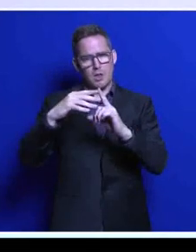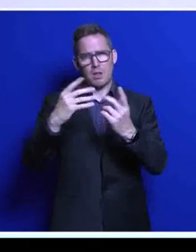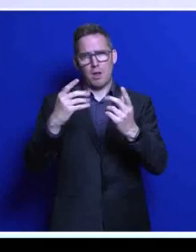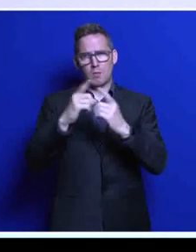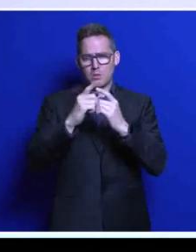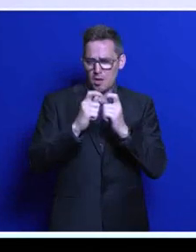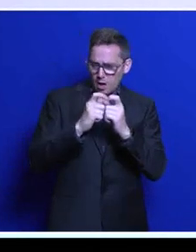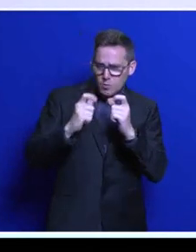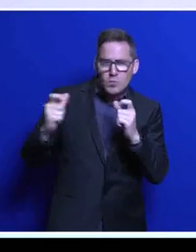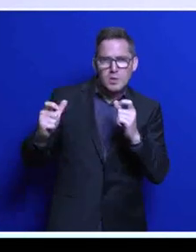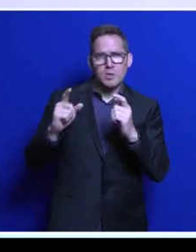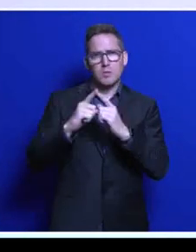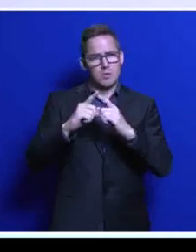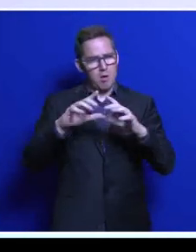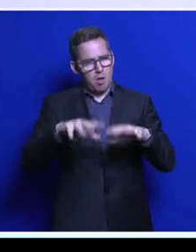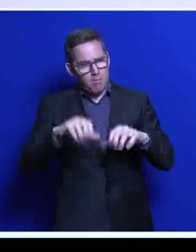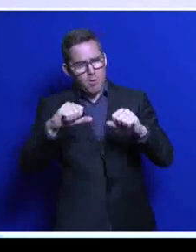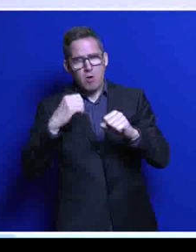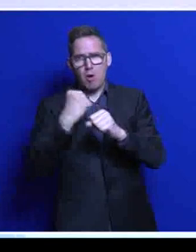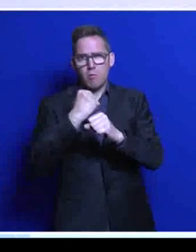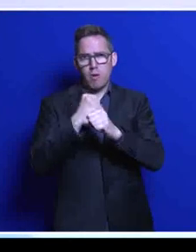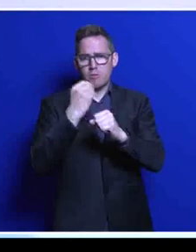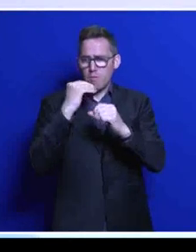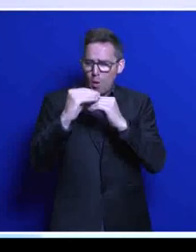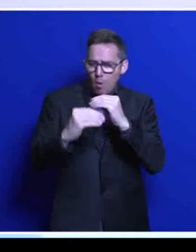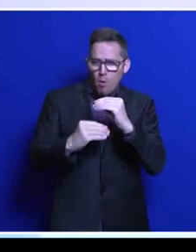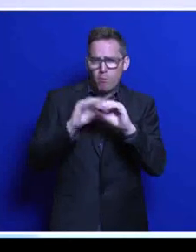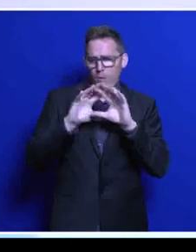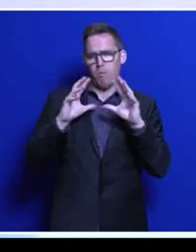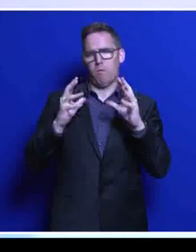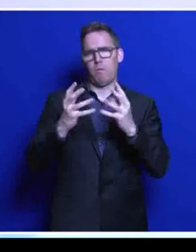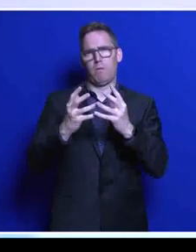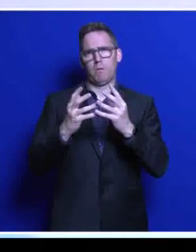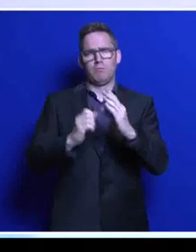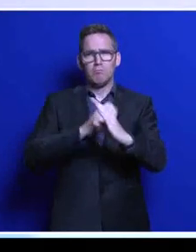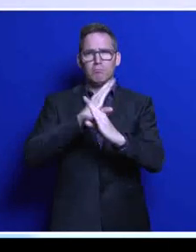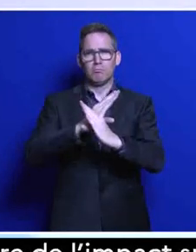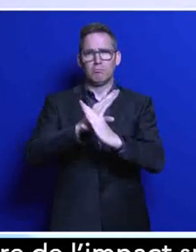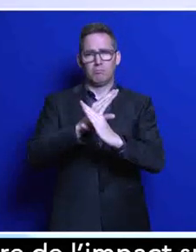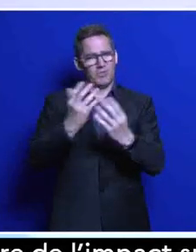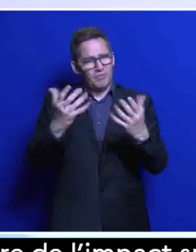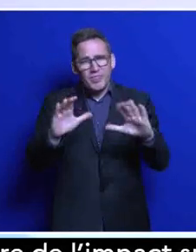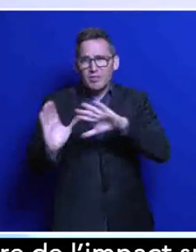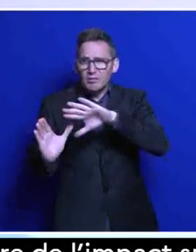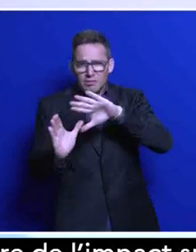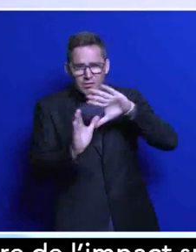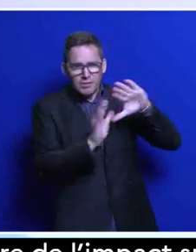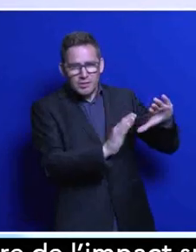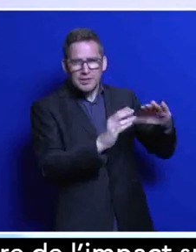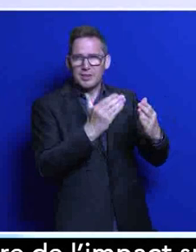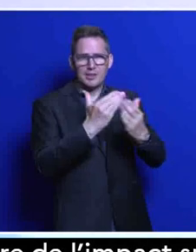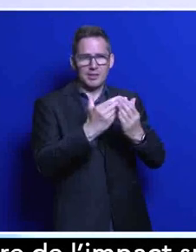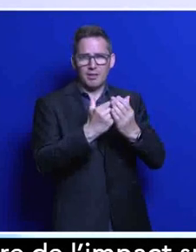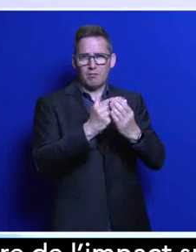nos industries et sur nos emplois, cette mondialisation-là est morte. Elle est finie. Elle est